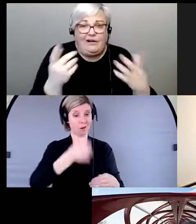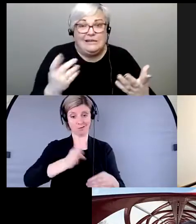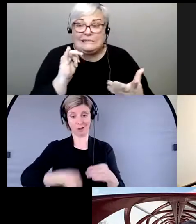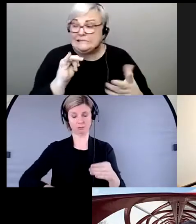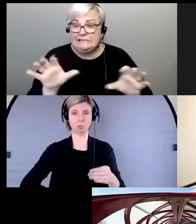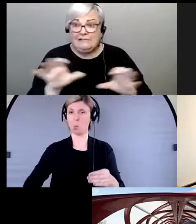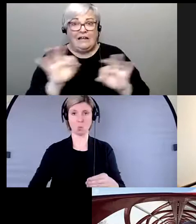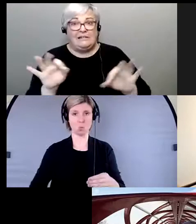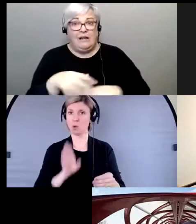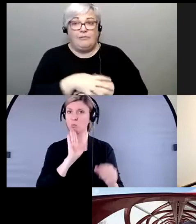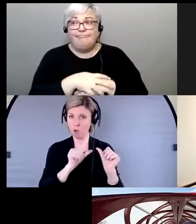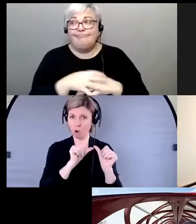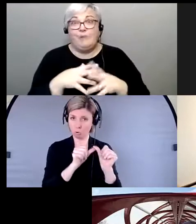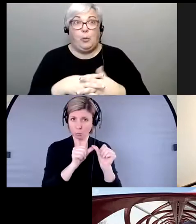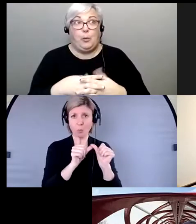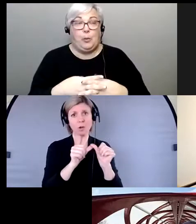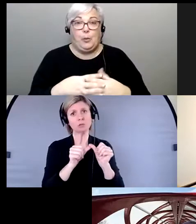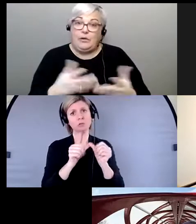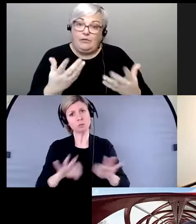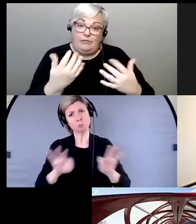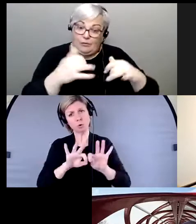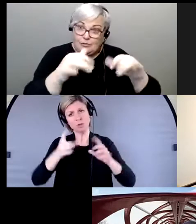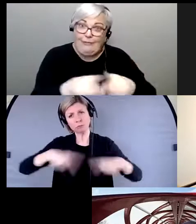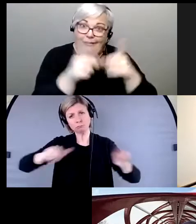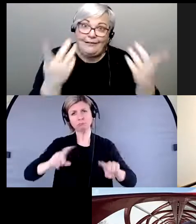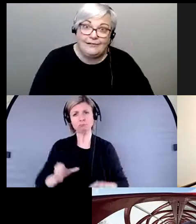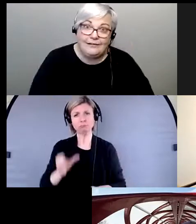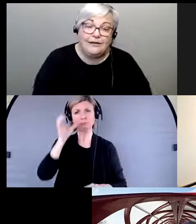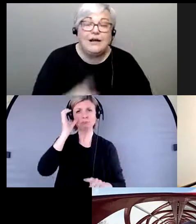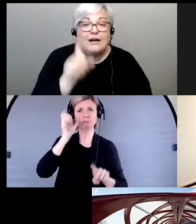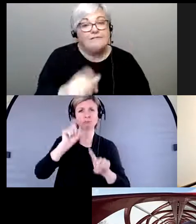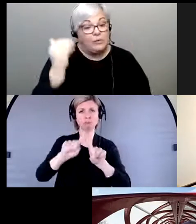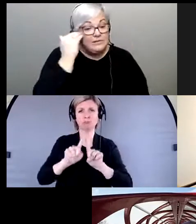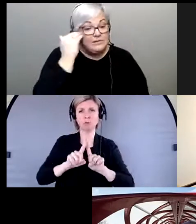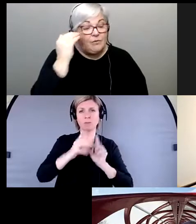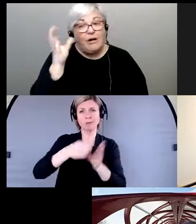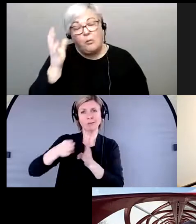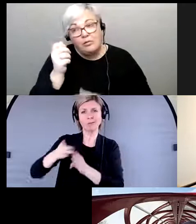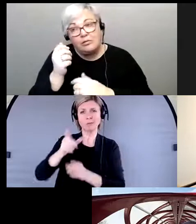qui va continuer. Et il faut continuer à écouter les personnes